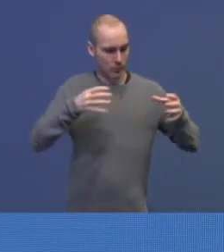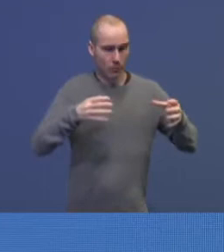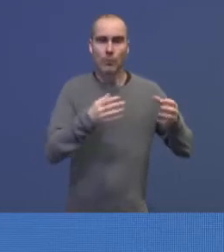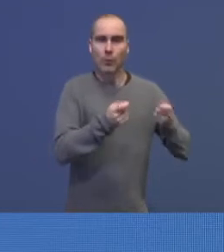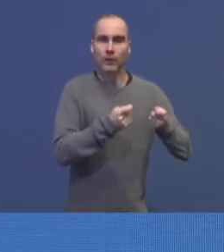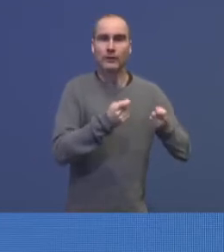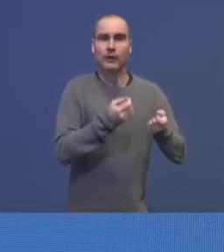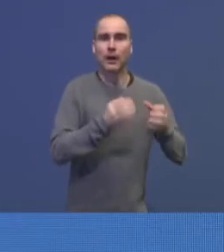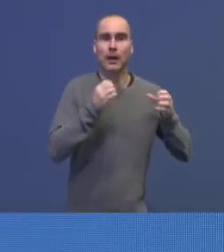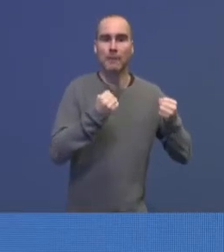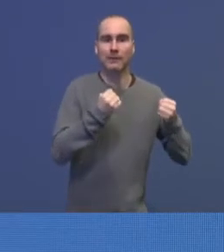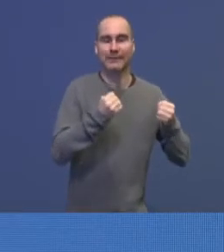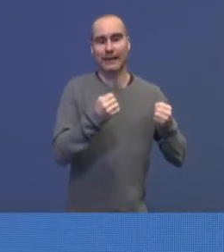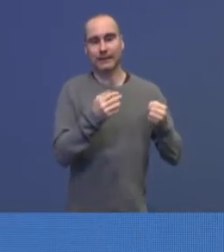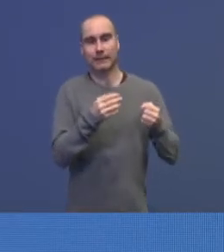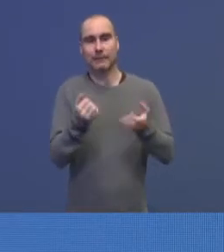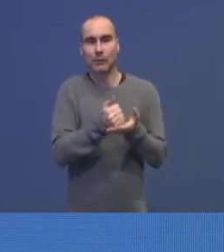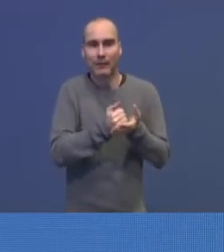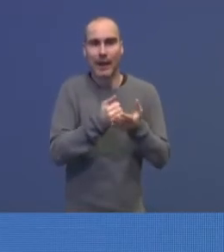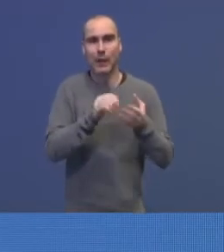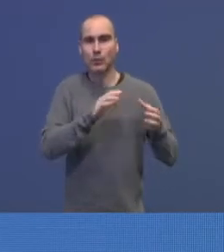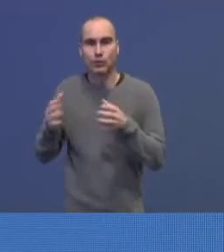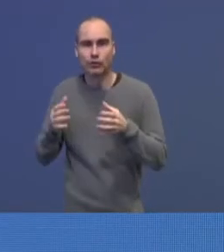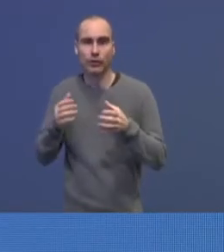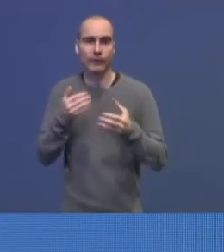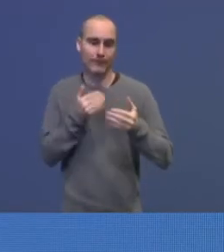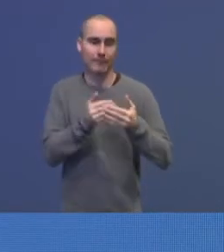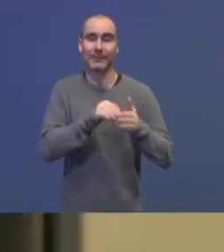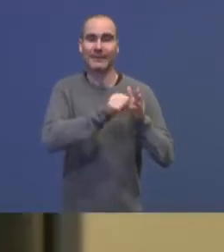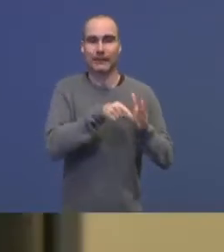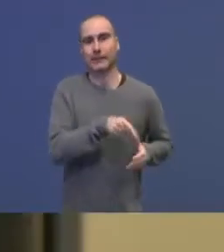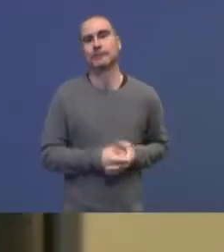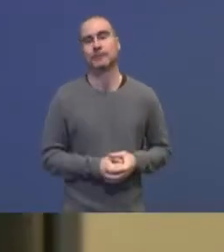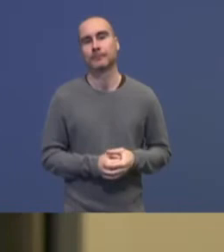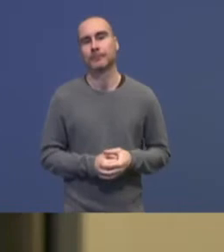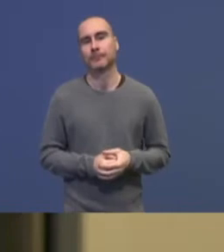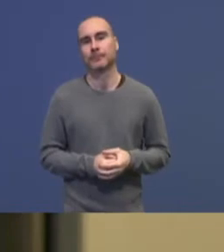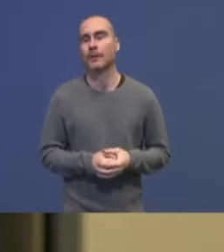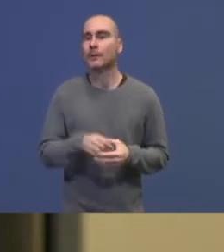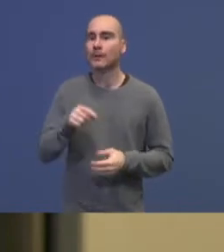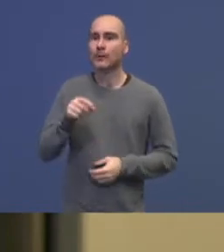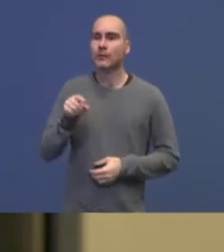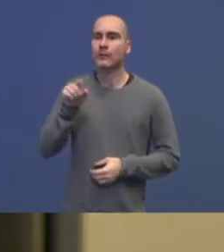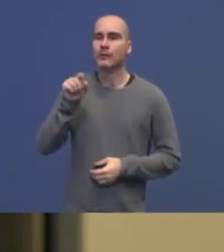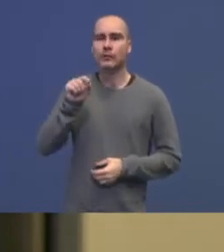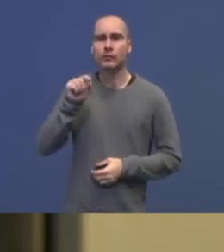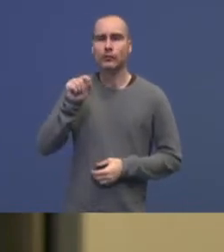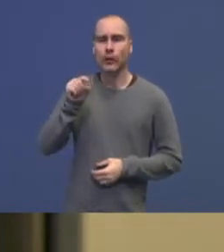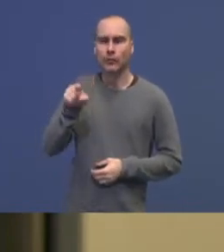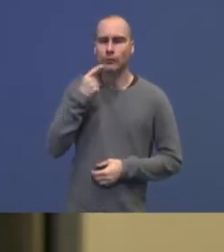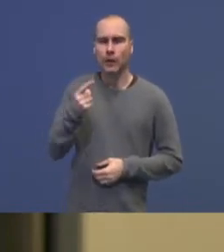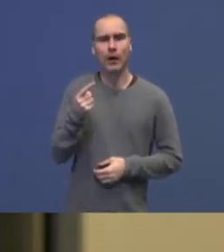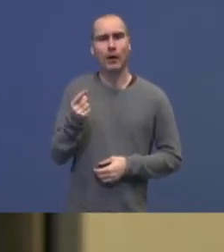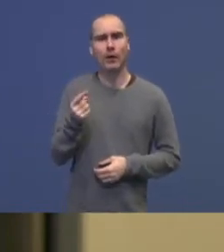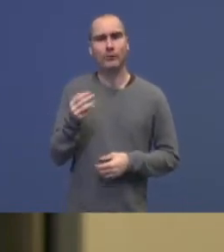få på plass mer personell og utstyr til registrering. Støre, du sier at det ikke er